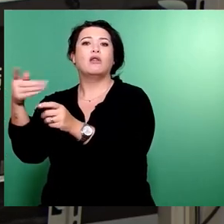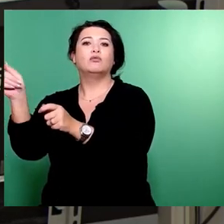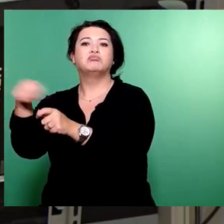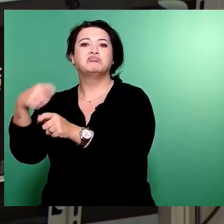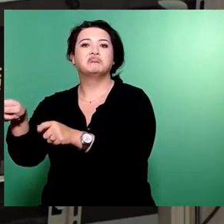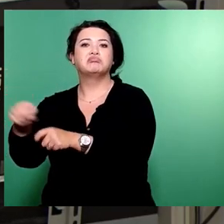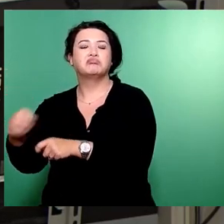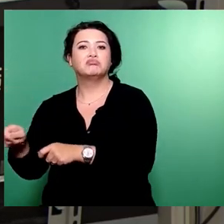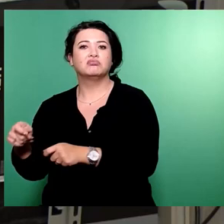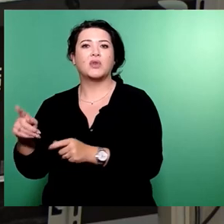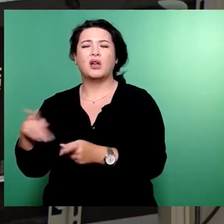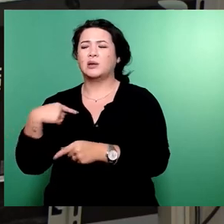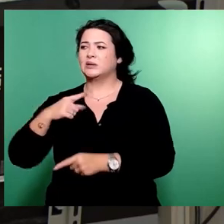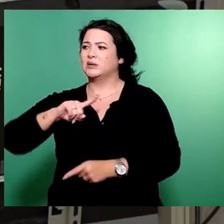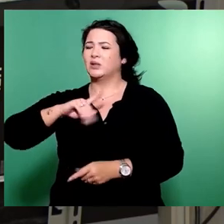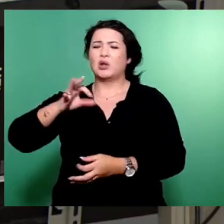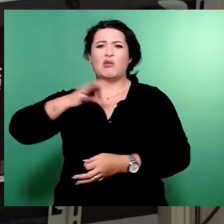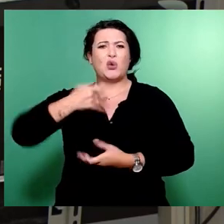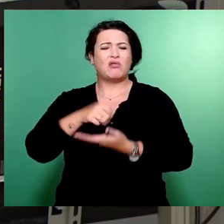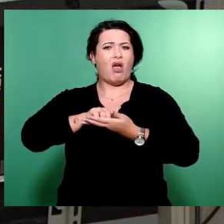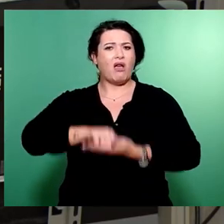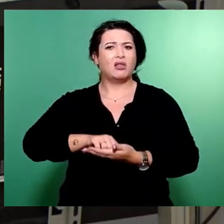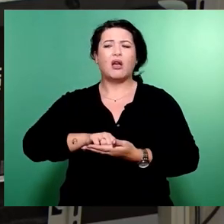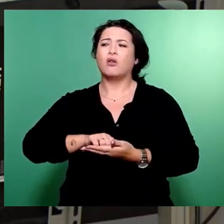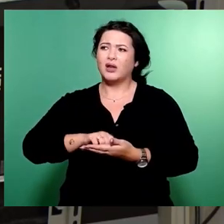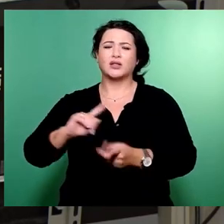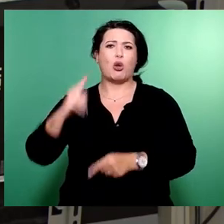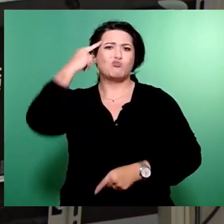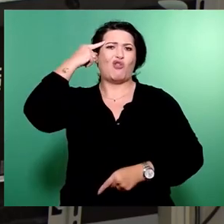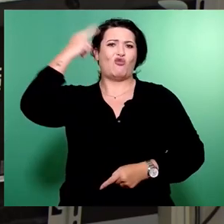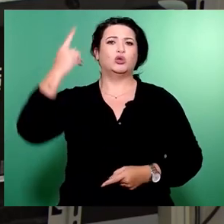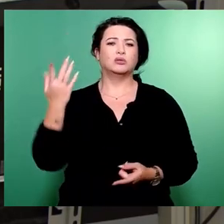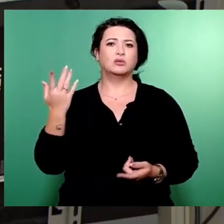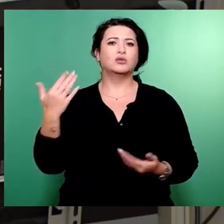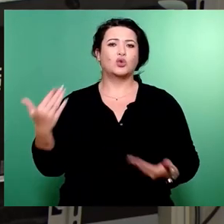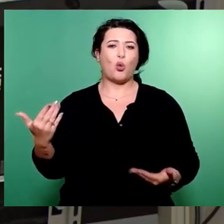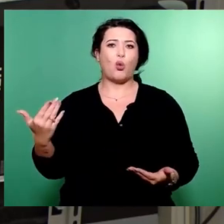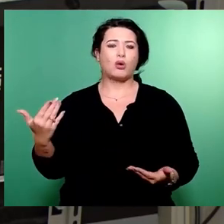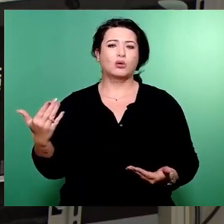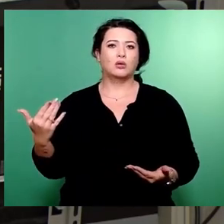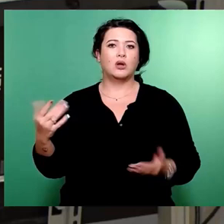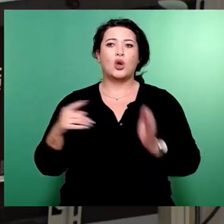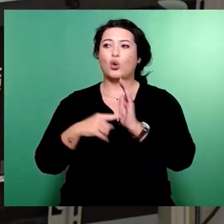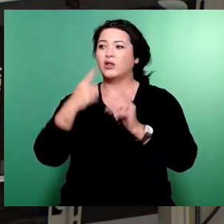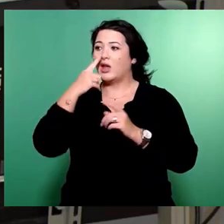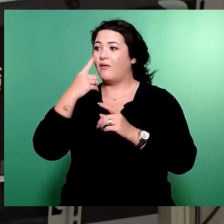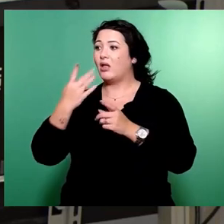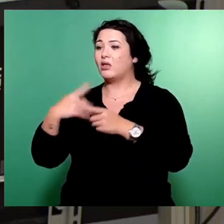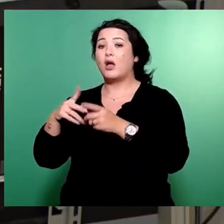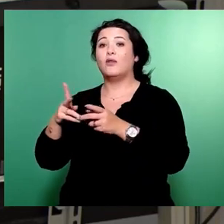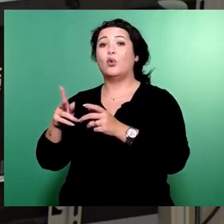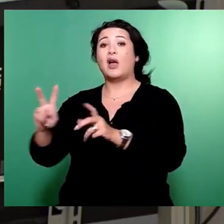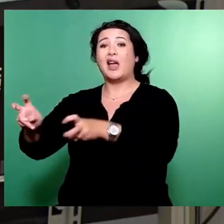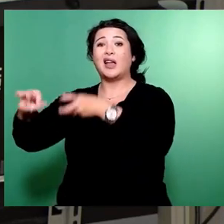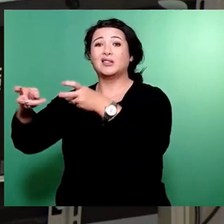erwehren, dass dies ganz bewusst passiert. Weil man sehr genau weiß, dass Hilfen zur Erziehung Pflichtaufgaben der Gemeinde